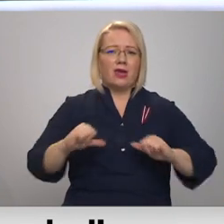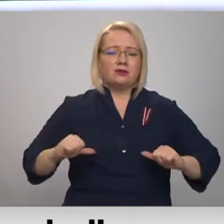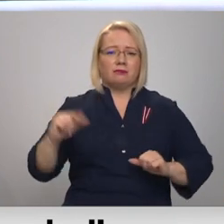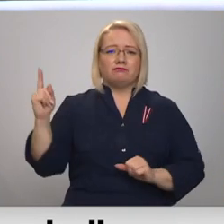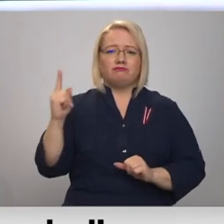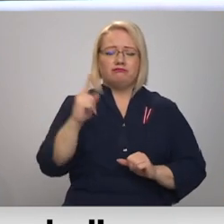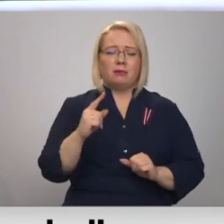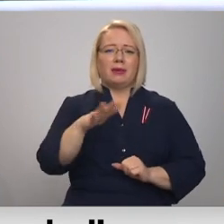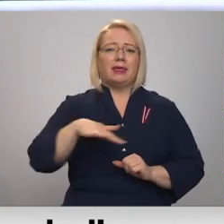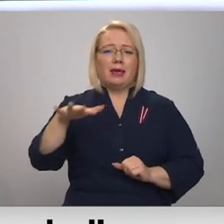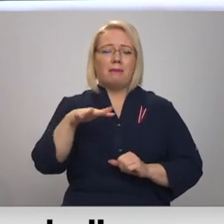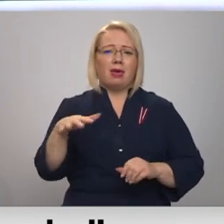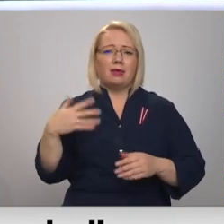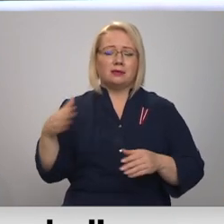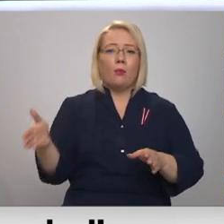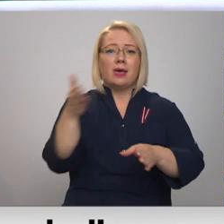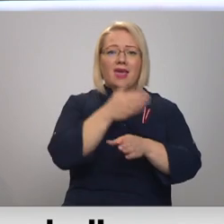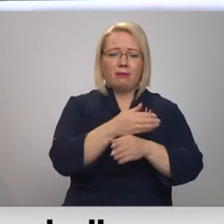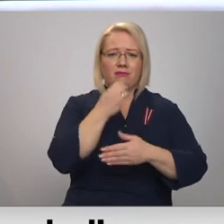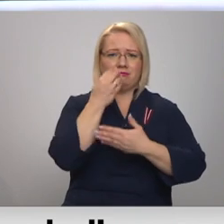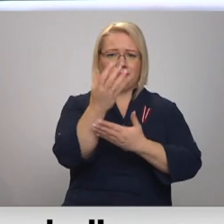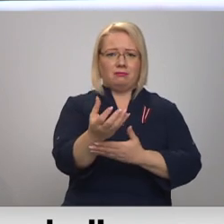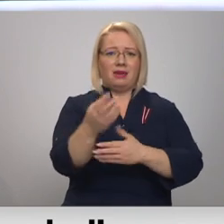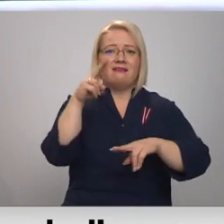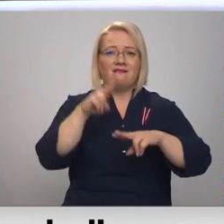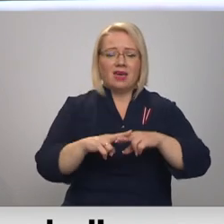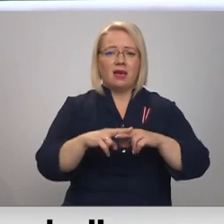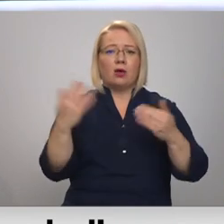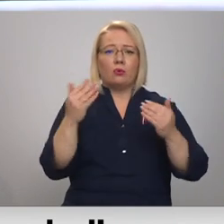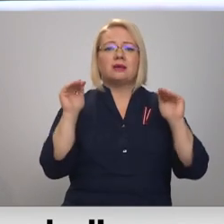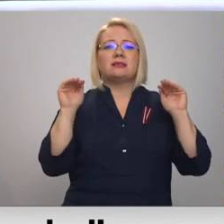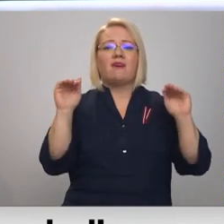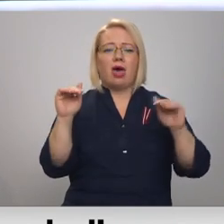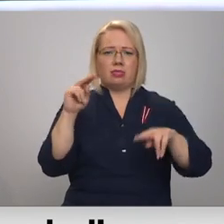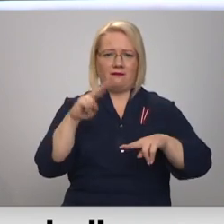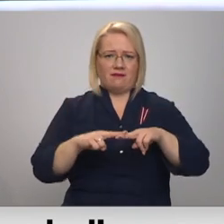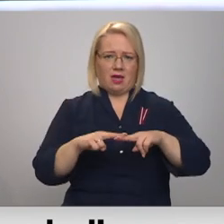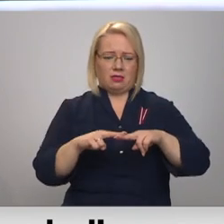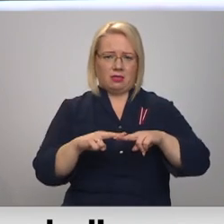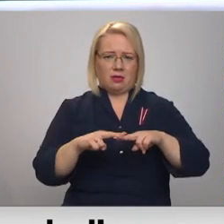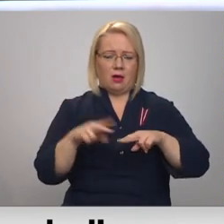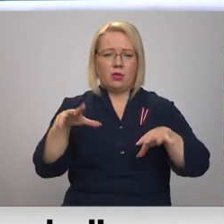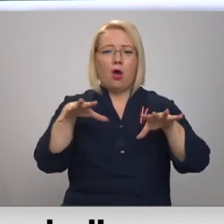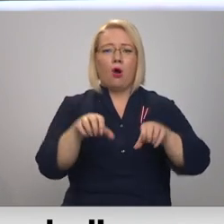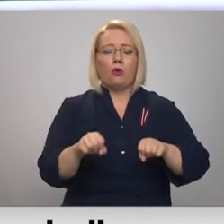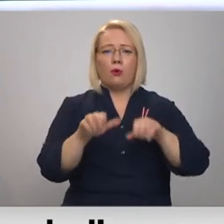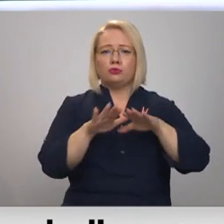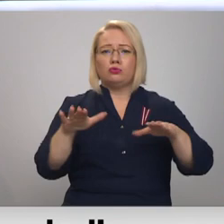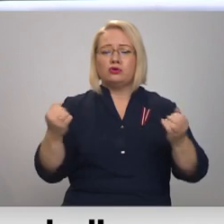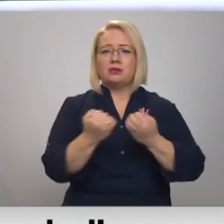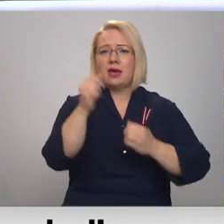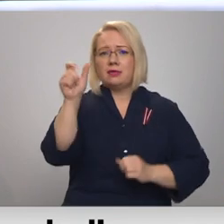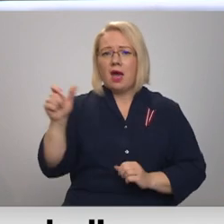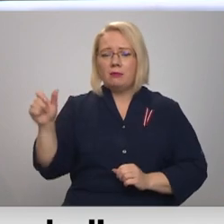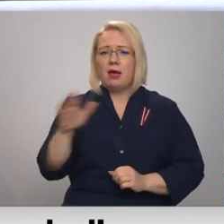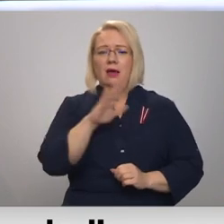tad nāca ģimenes, ja, jau iepriekš, tāpēc vieta, kuri mums ir svētvieta, un tad nāca okupācijas muzeja darbinieki, kur